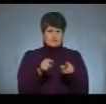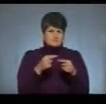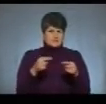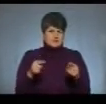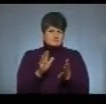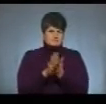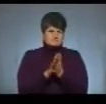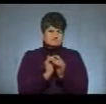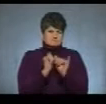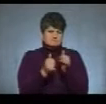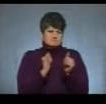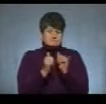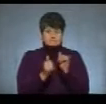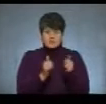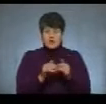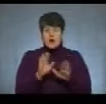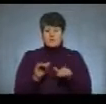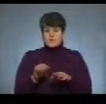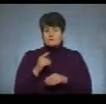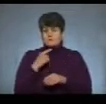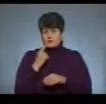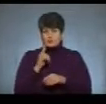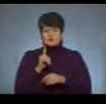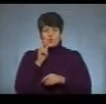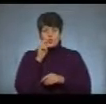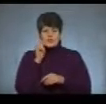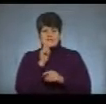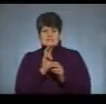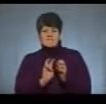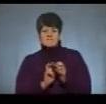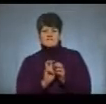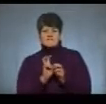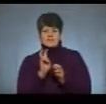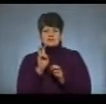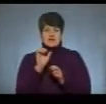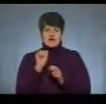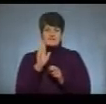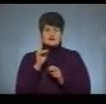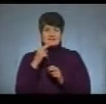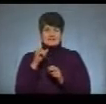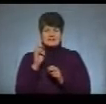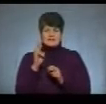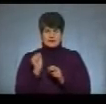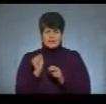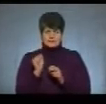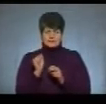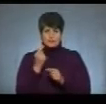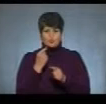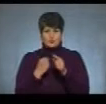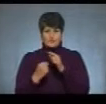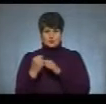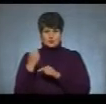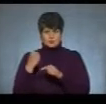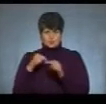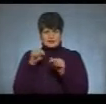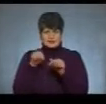відходами, потім пише, що українці вилізли десь з Підавдіївки, вернулися, загнали в ті самі підземні